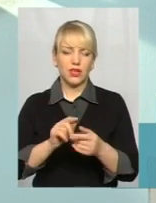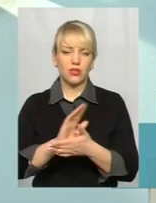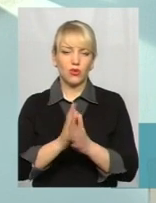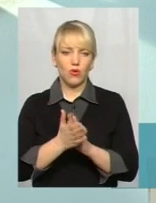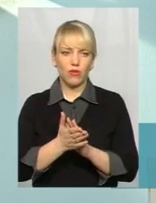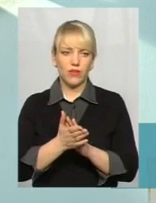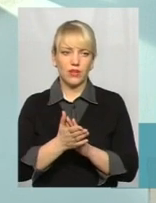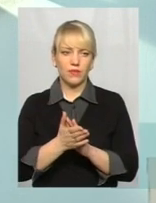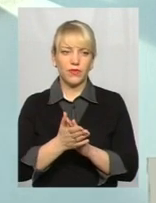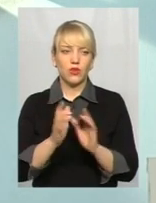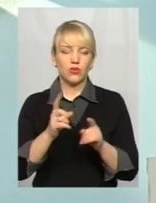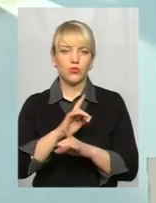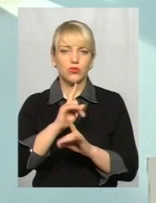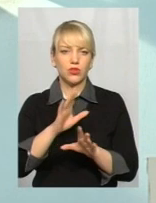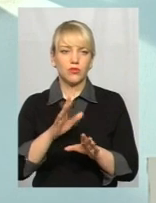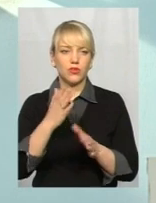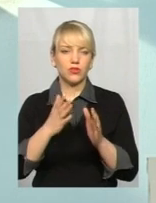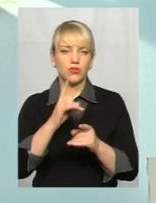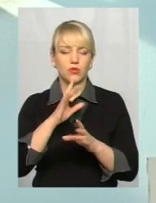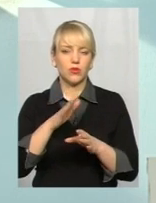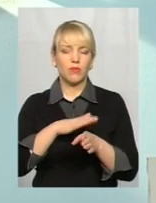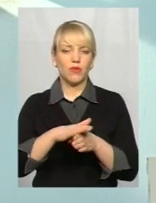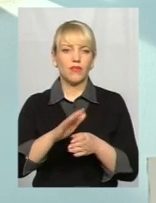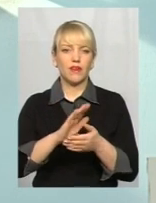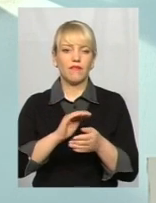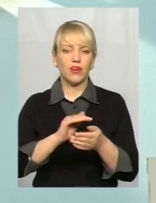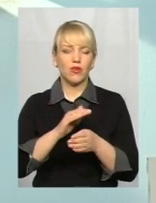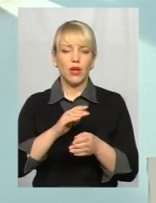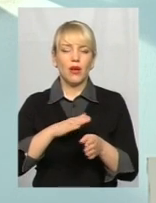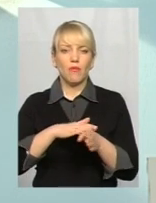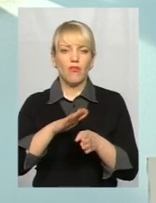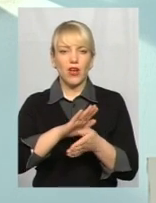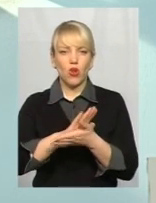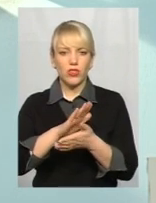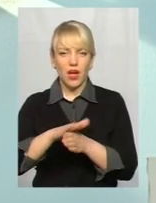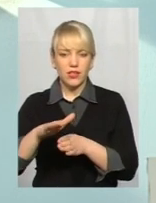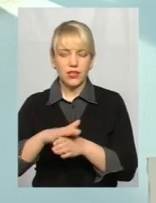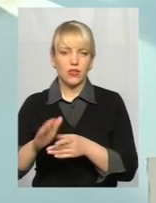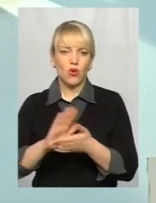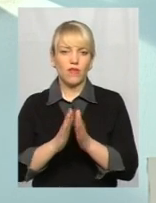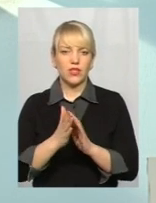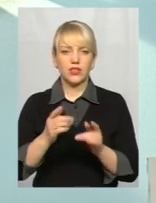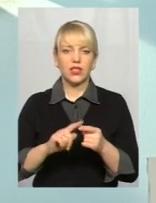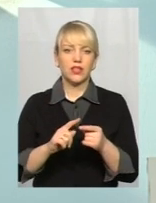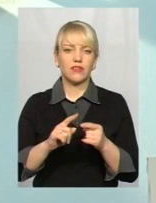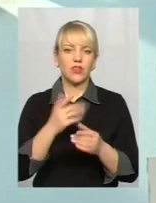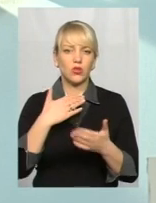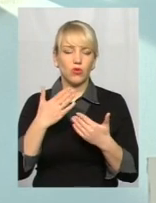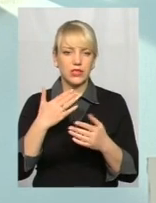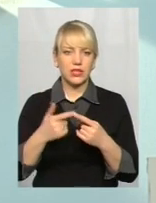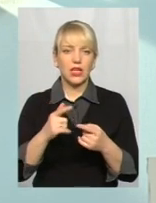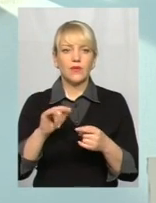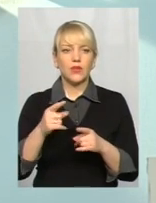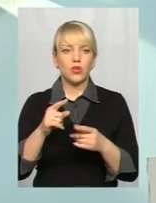виконавчого комітету, якщо не буде повне виконання договірних відносин. Тому що багато власників рекламної конструкції допускають собі